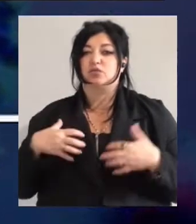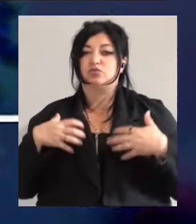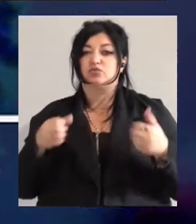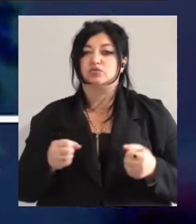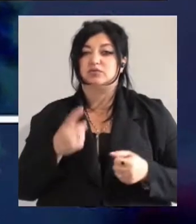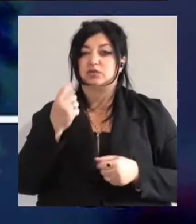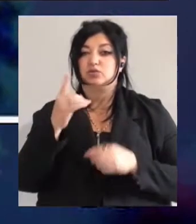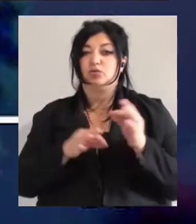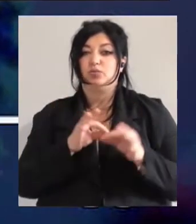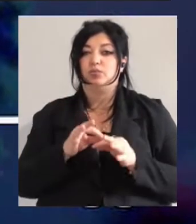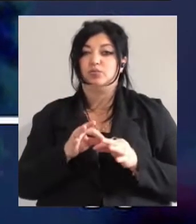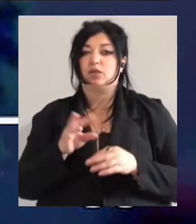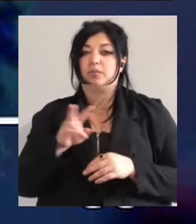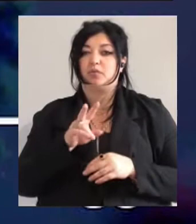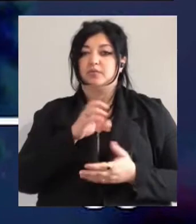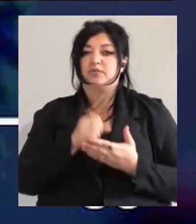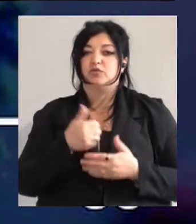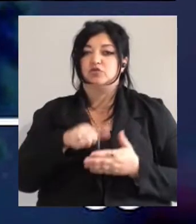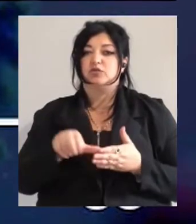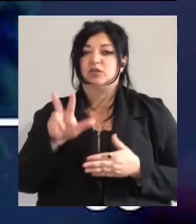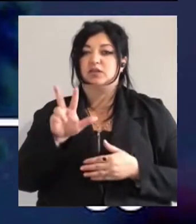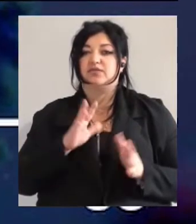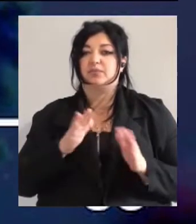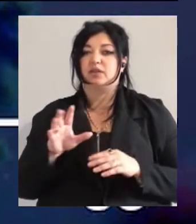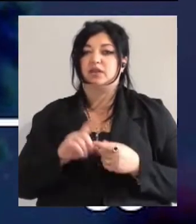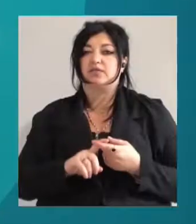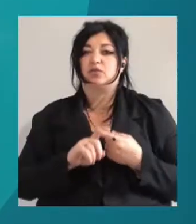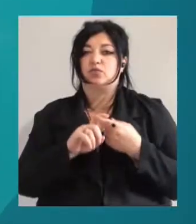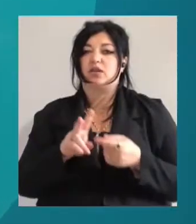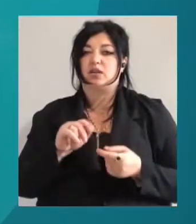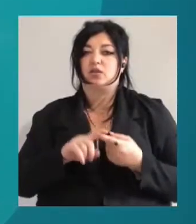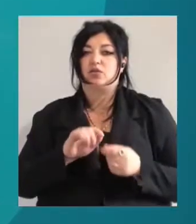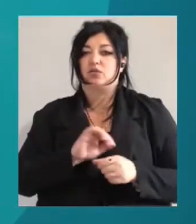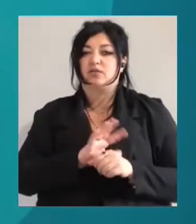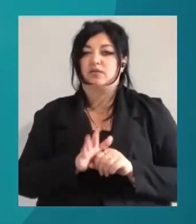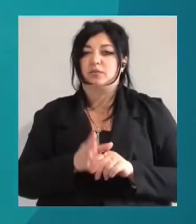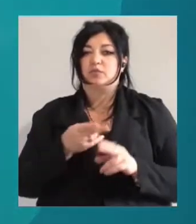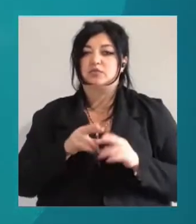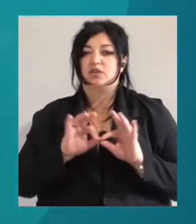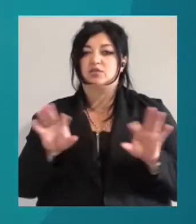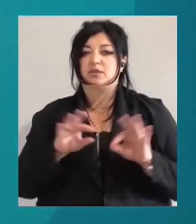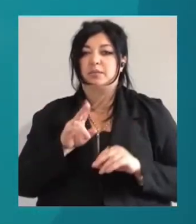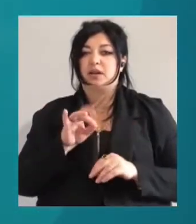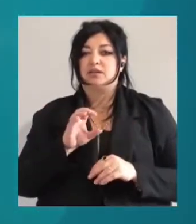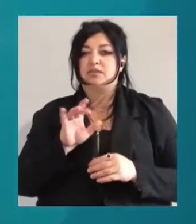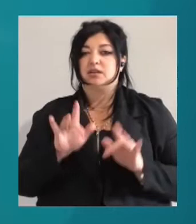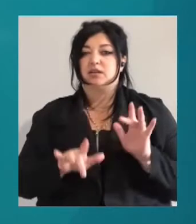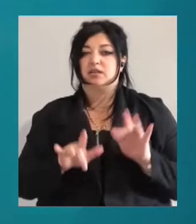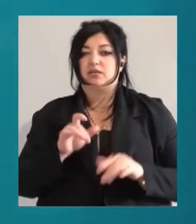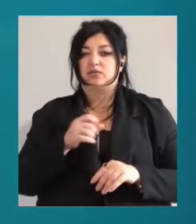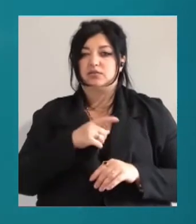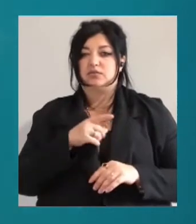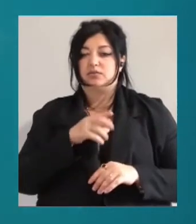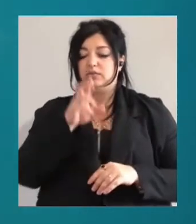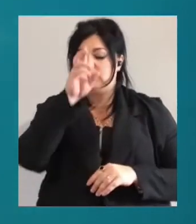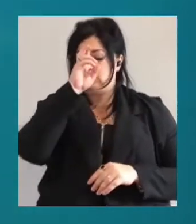лабораторно підтвердили 63 випадка інфікування на COVID-19. Про це розказав прес-секретар Одеської облдержадміністрації Денис